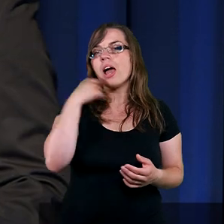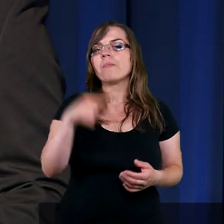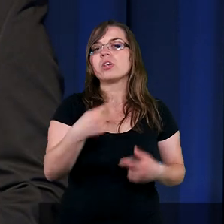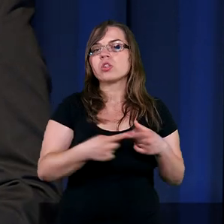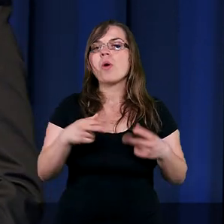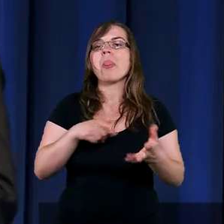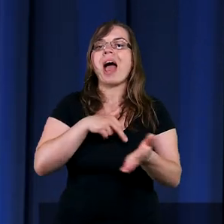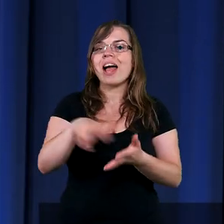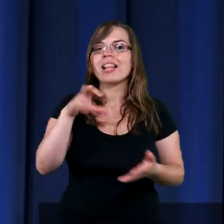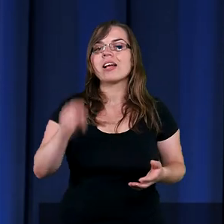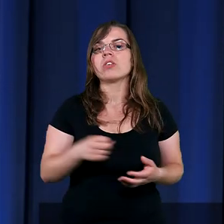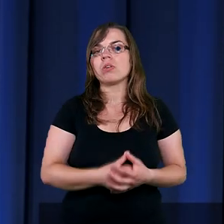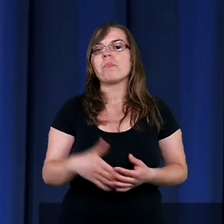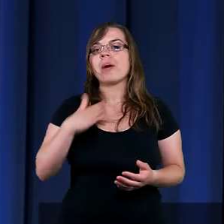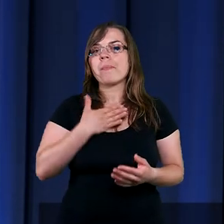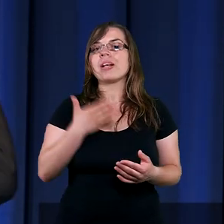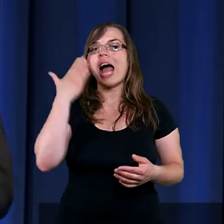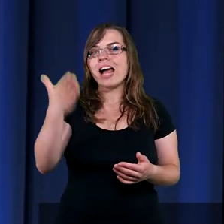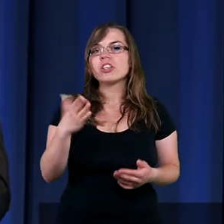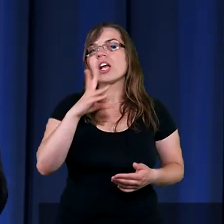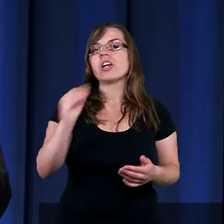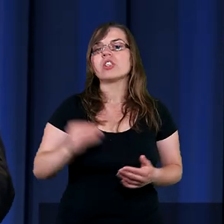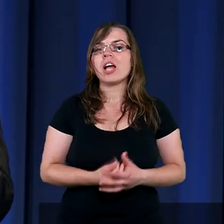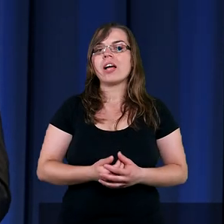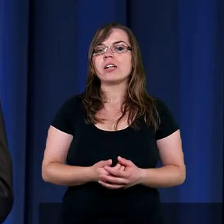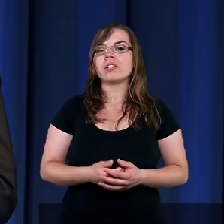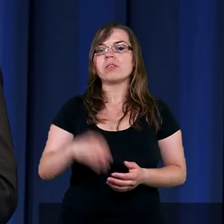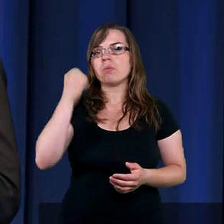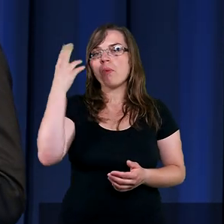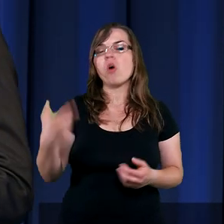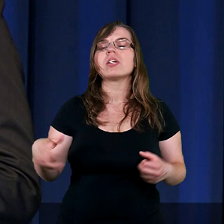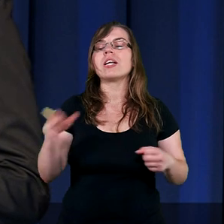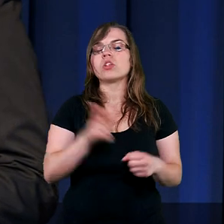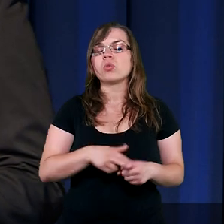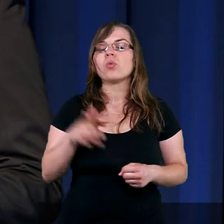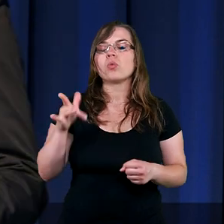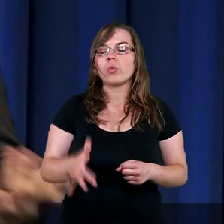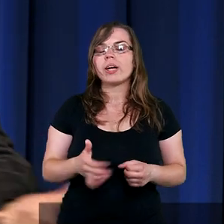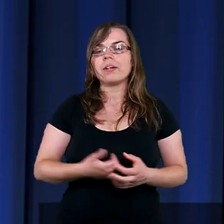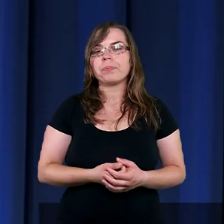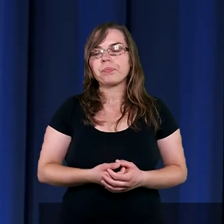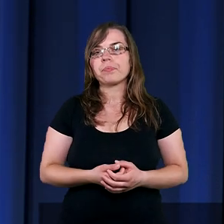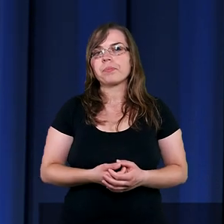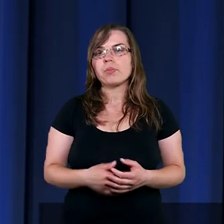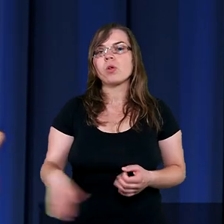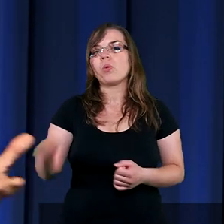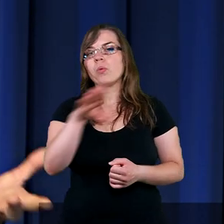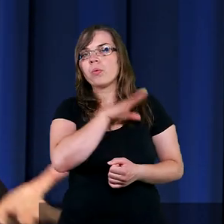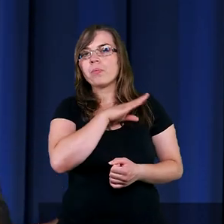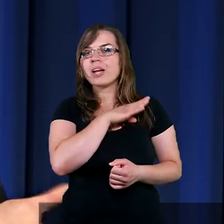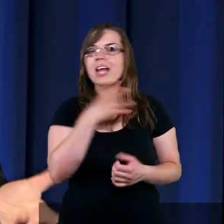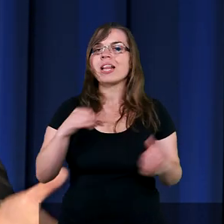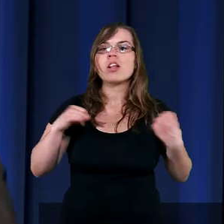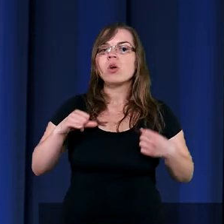rzeczy dopiero nadejdą. Ja mam nadzieję, że Mojżesz, który umierał nie